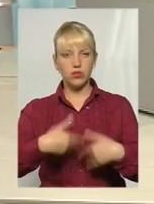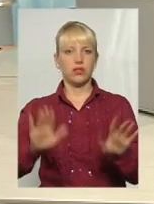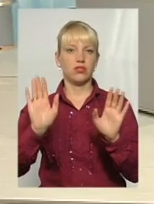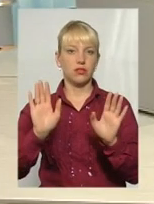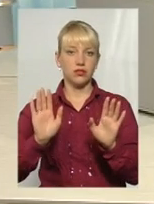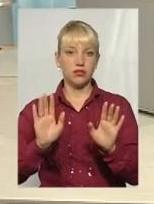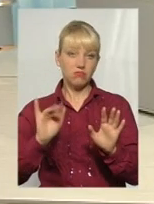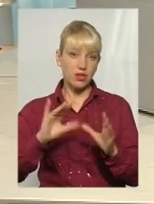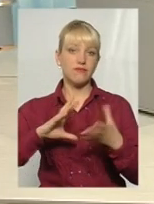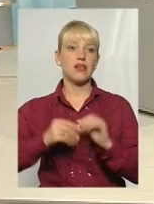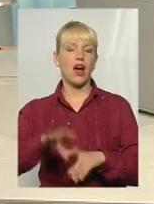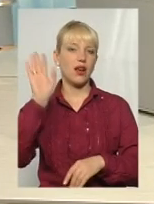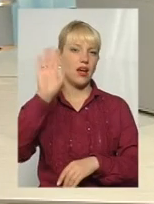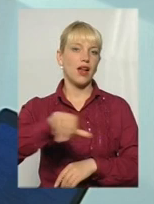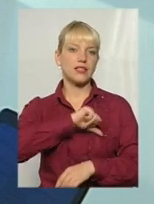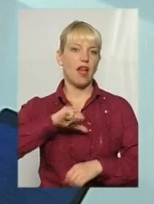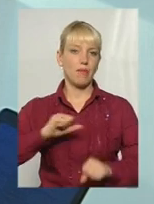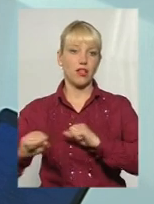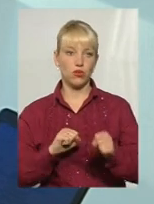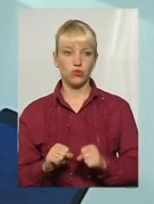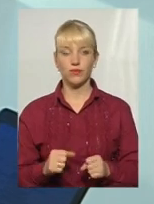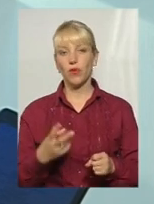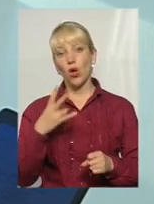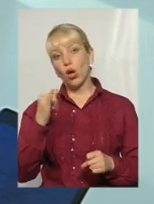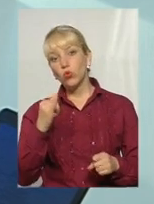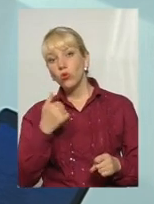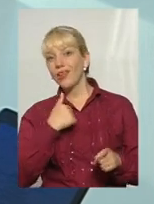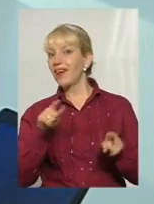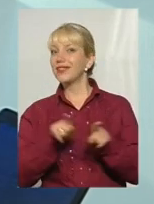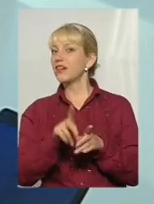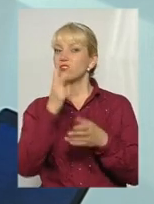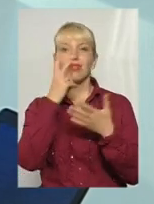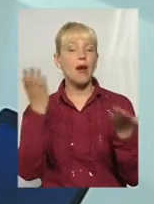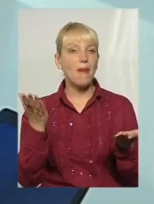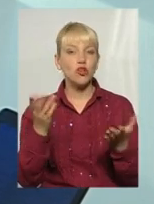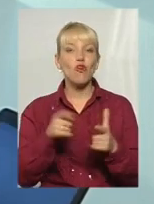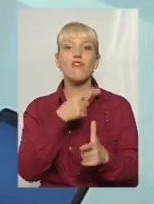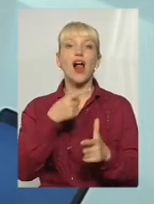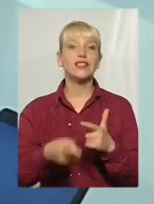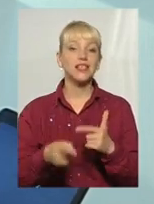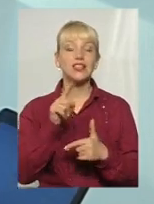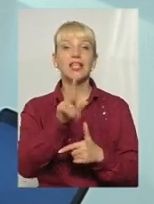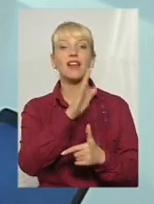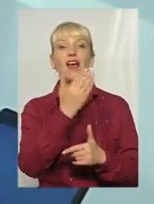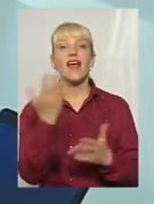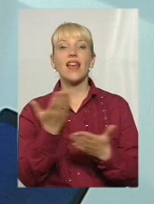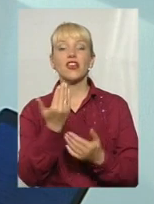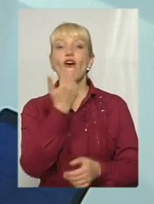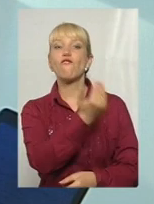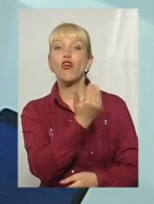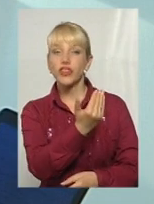взагалі, хай вони тоді керують. Ну, я теж не бачу в альтернативі ті, які вони сповідують.